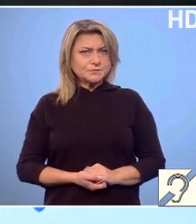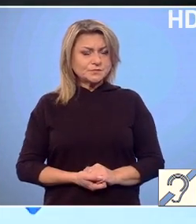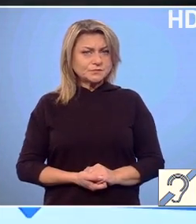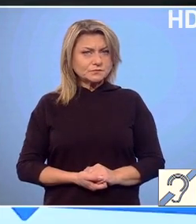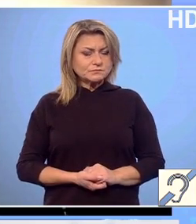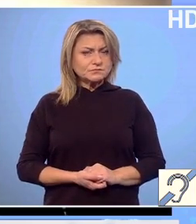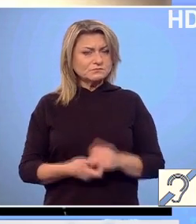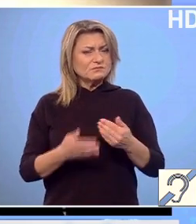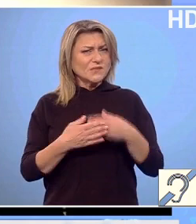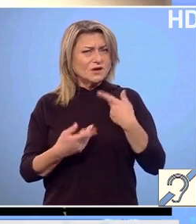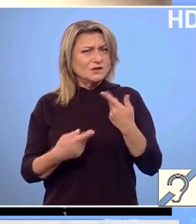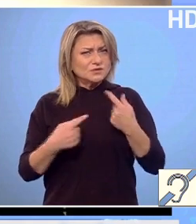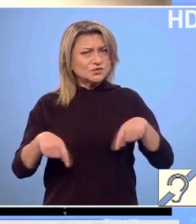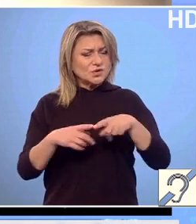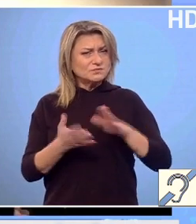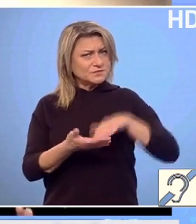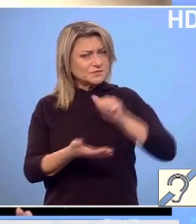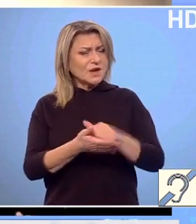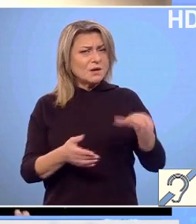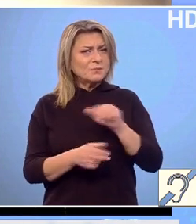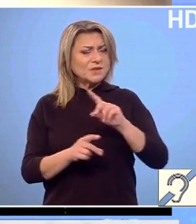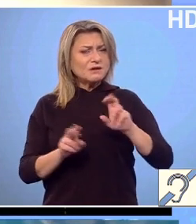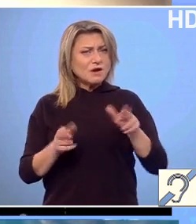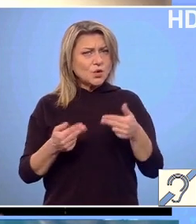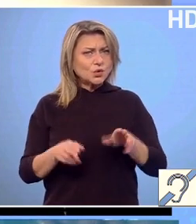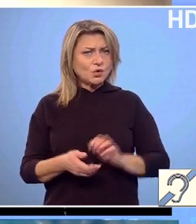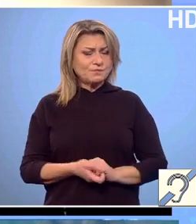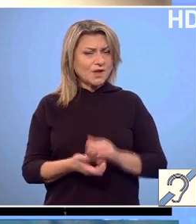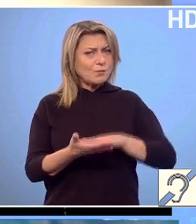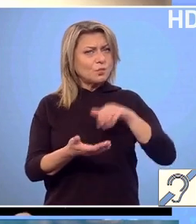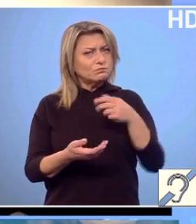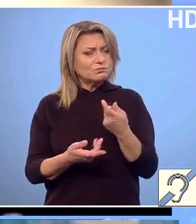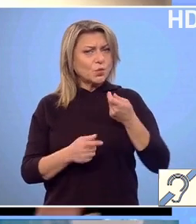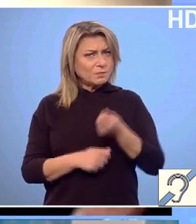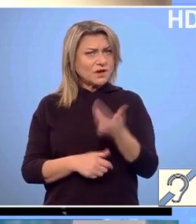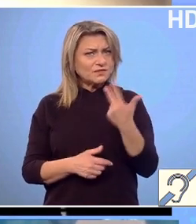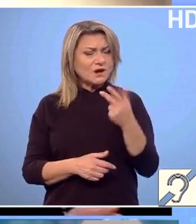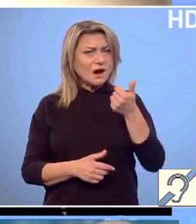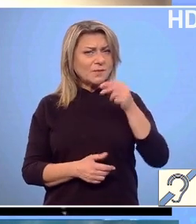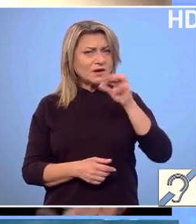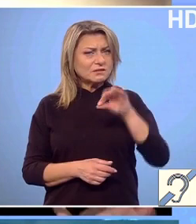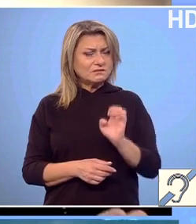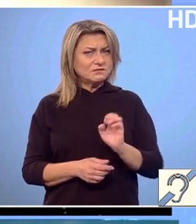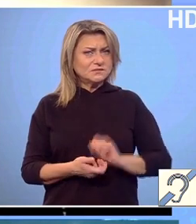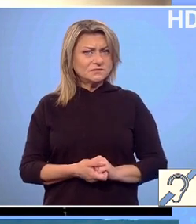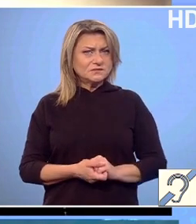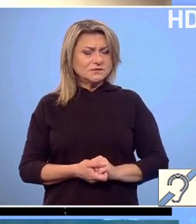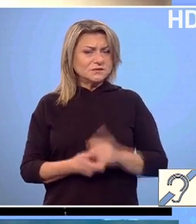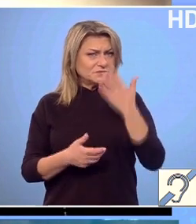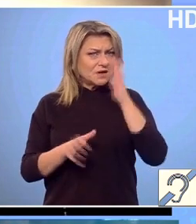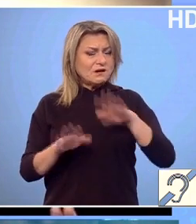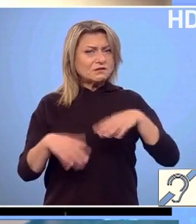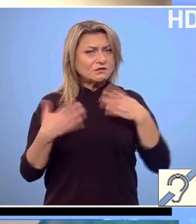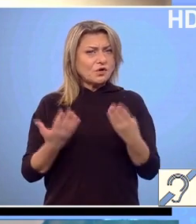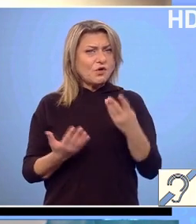mii de euro și am achiziționat trei aparate, care fiecare are încă trei, deci în jur de nou